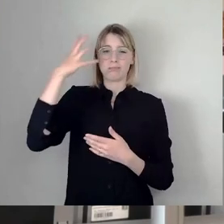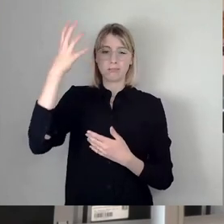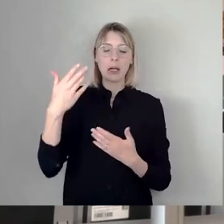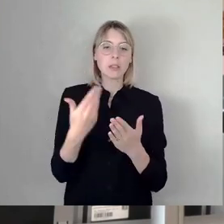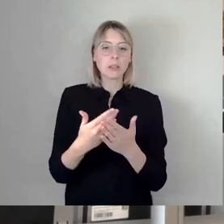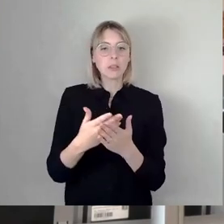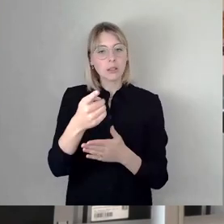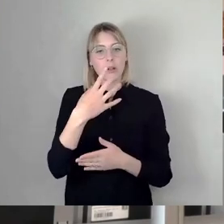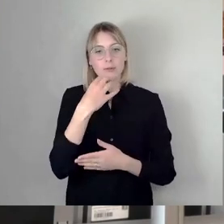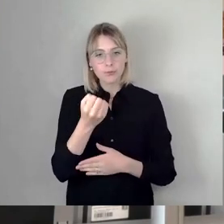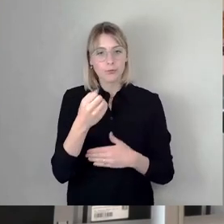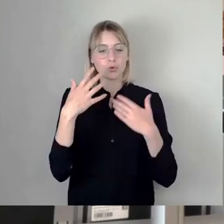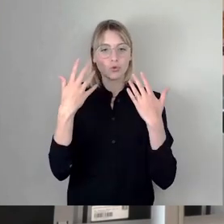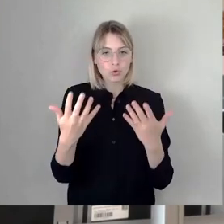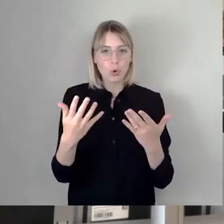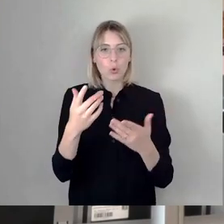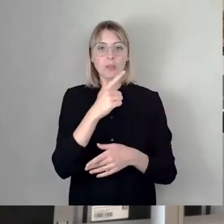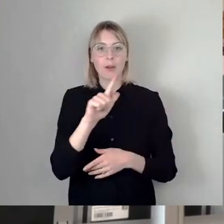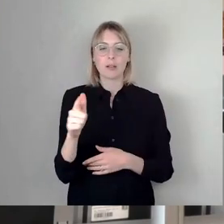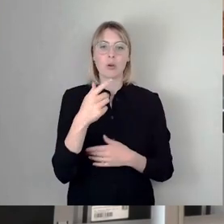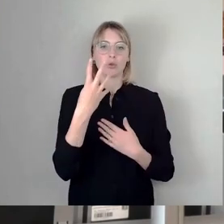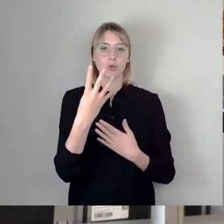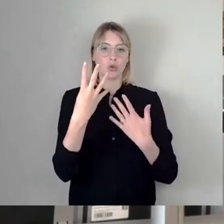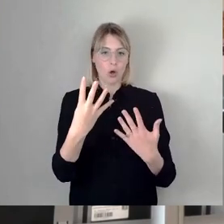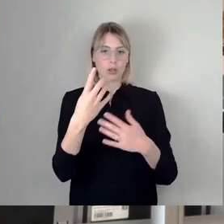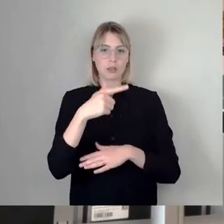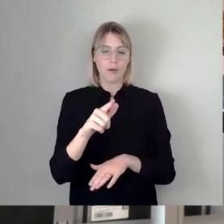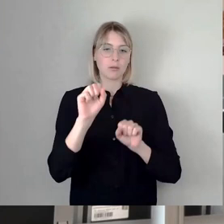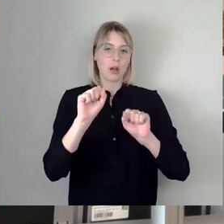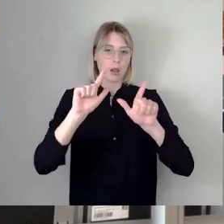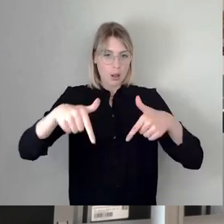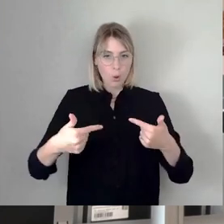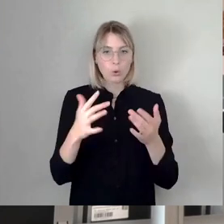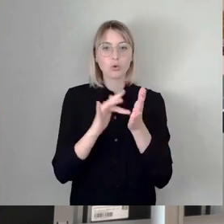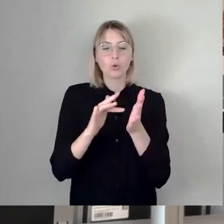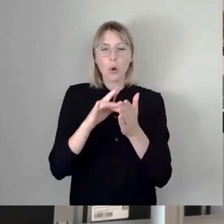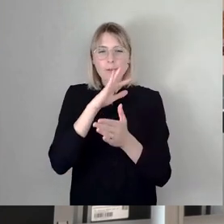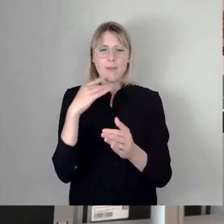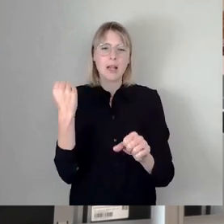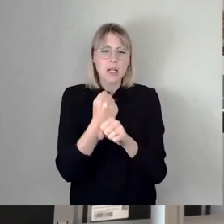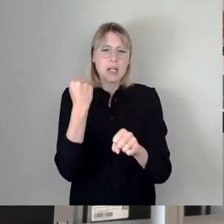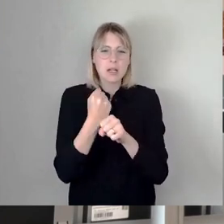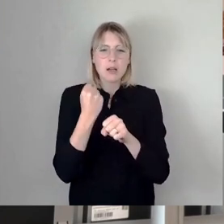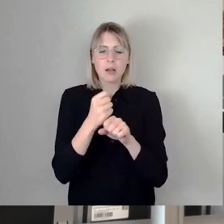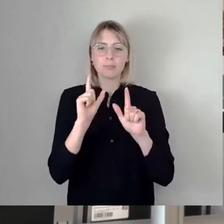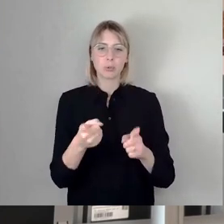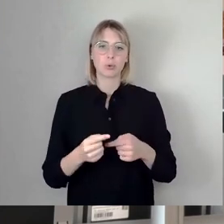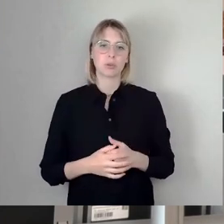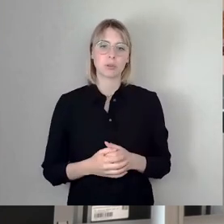dann kann es auch erst 2029 losgehen, weil dort so viel zu tun ist, um das richtig